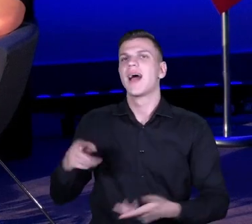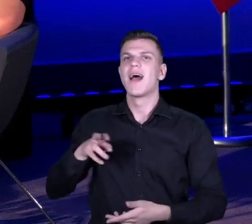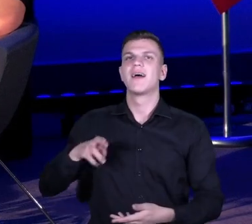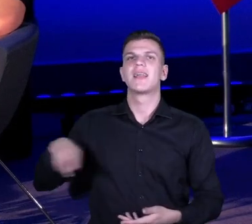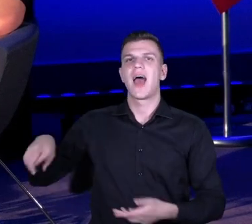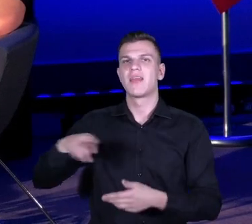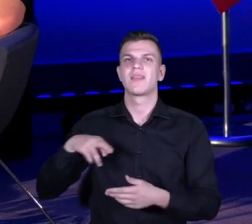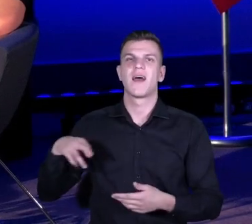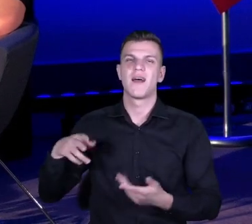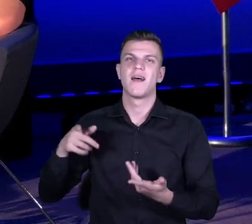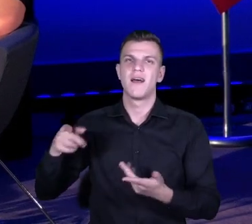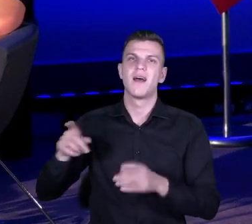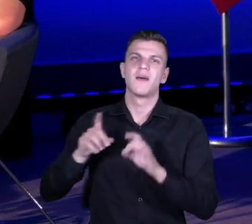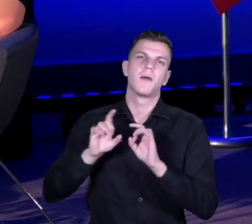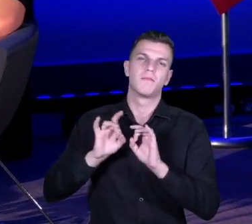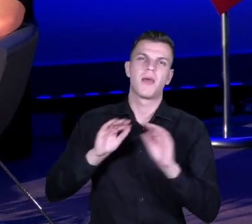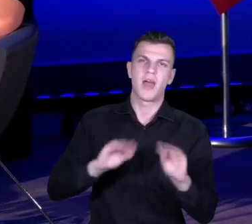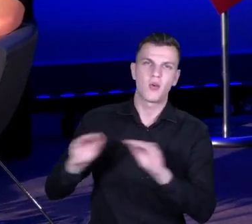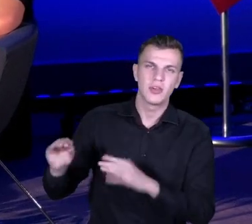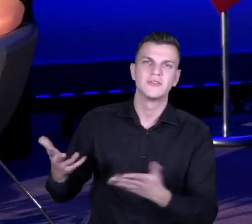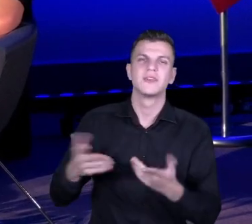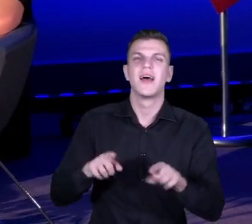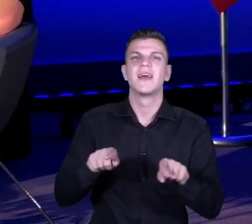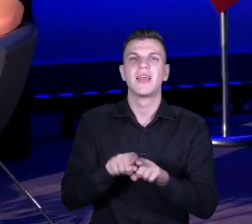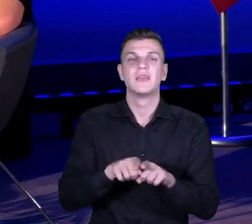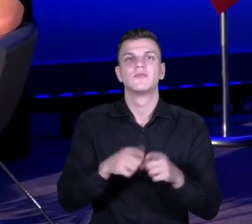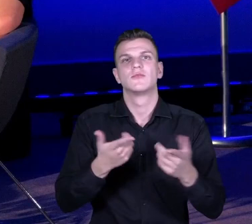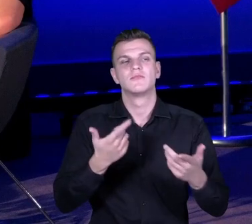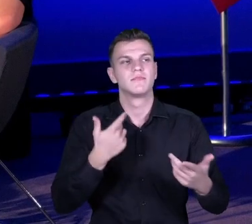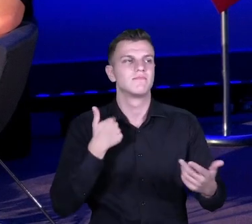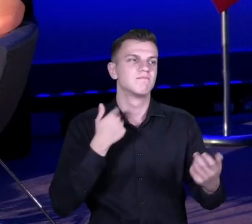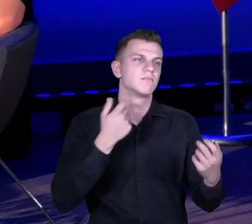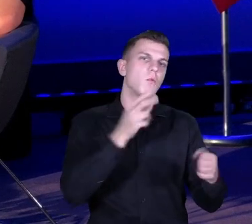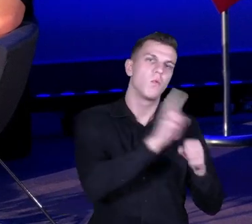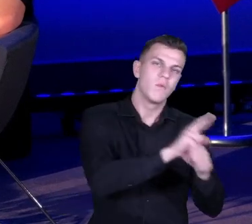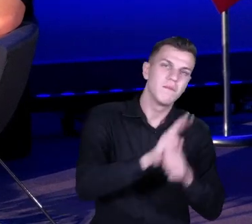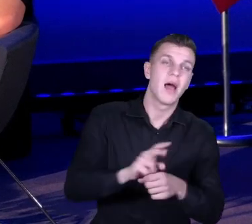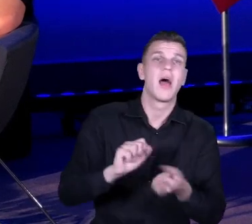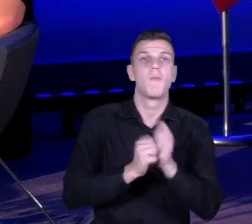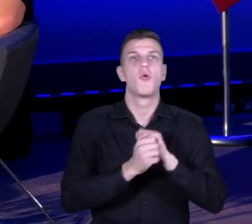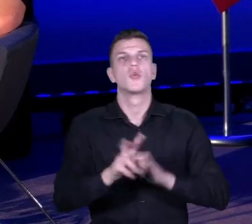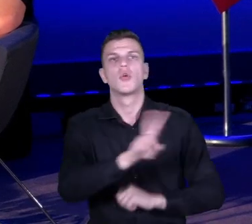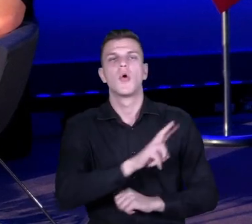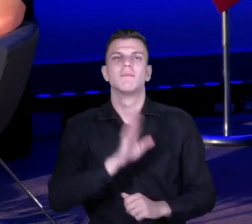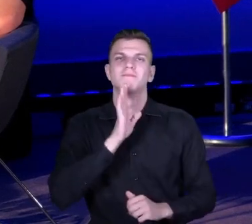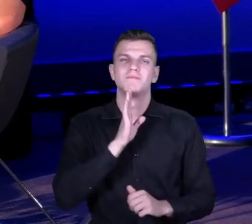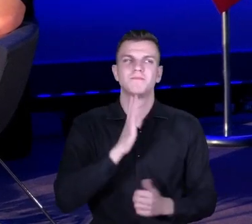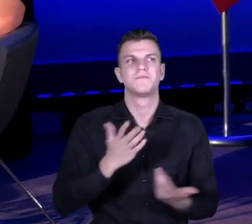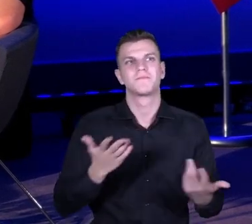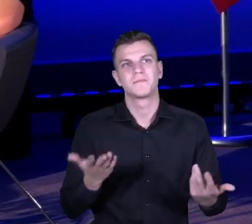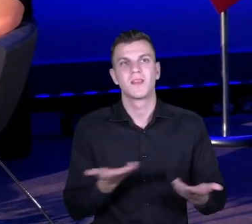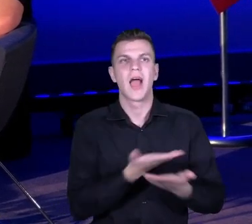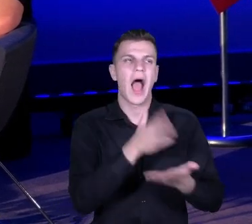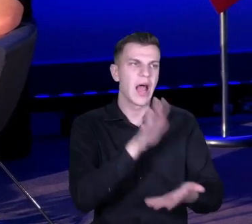poziomów mojego zaufania, szukanie takich gwiazd, które mają szansę na